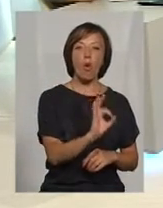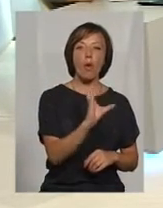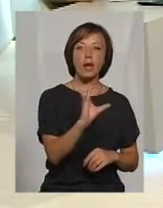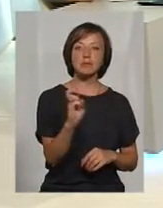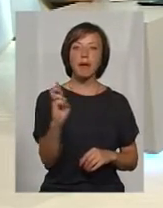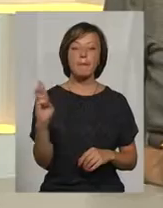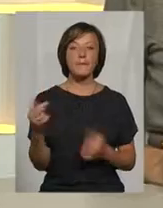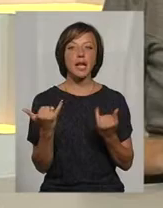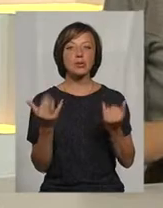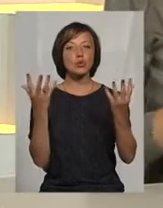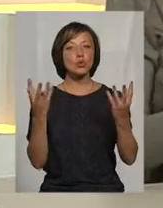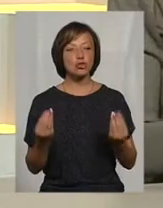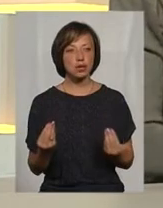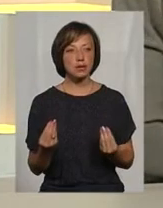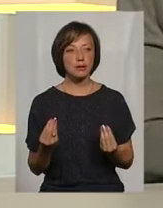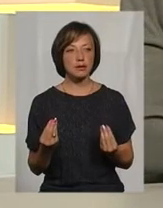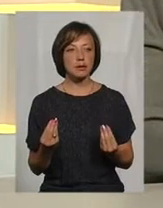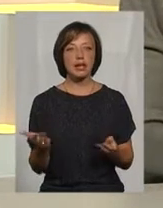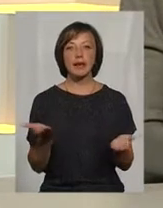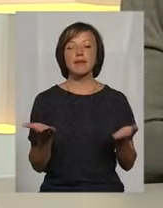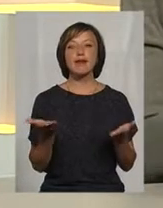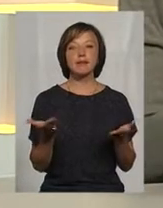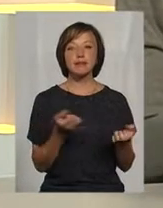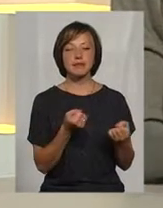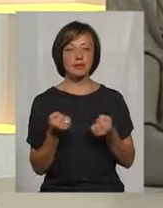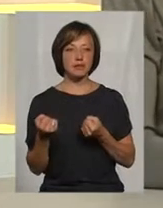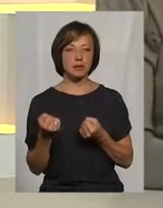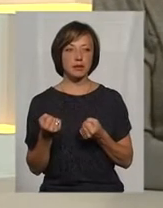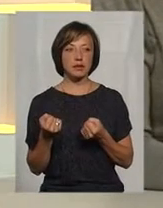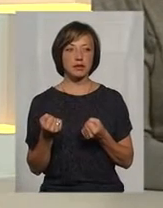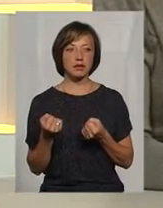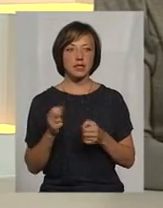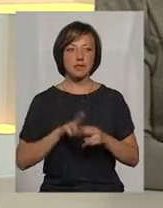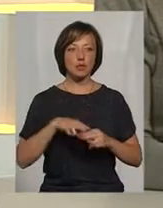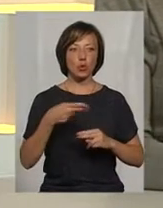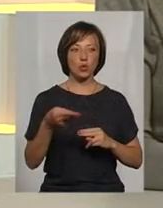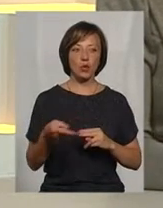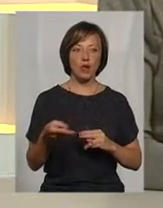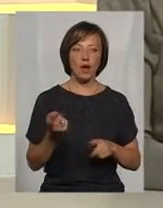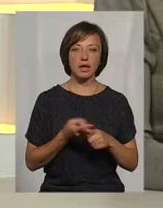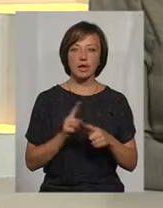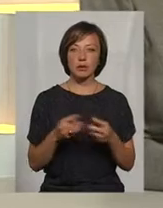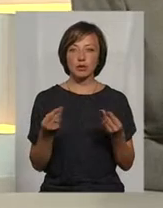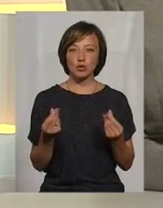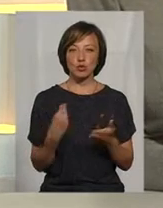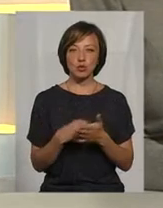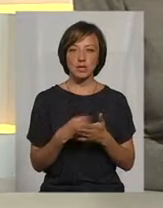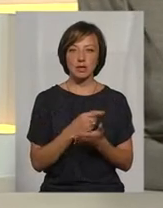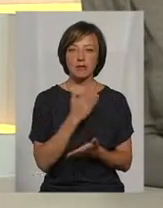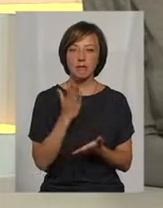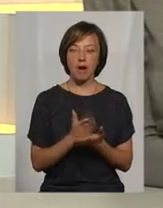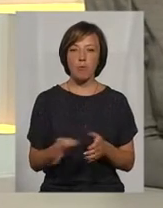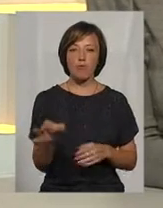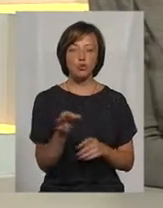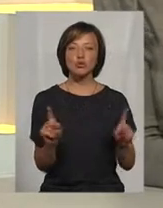сьогоднішній день, які затримки з відшкодуванням тих сум субсидій маємо в